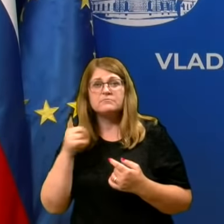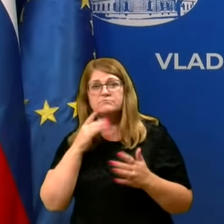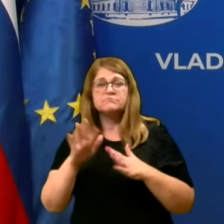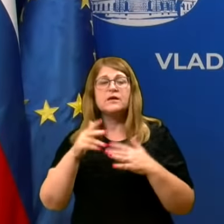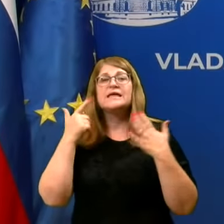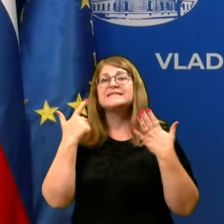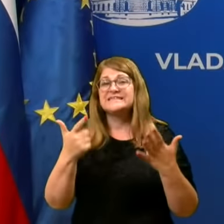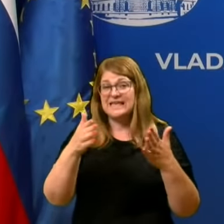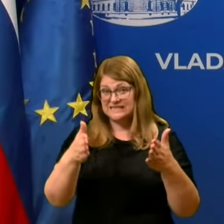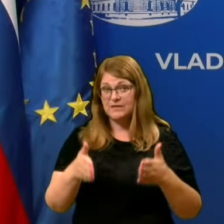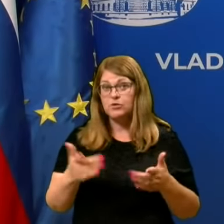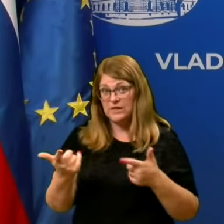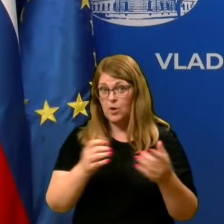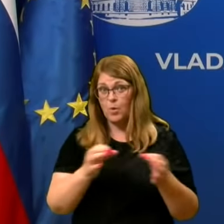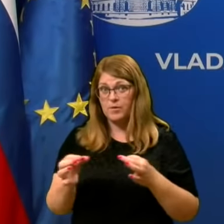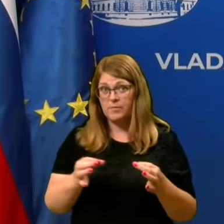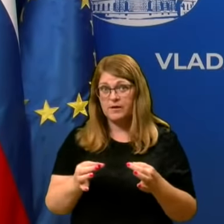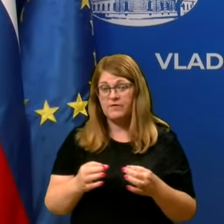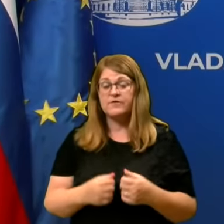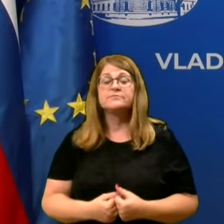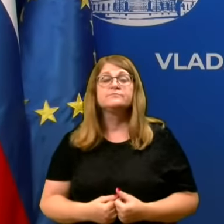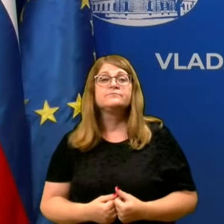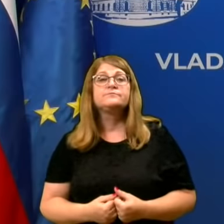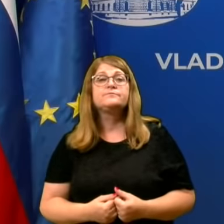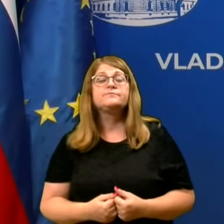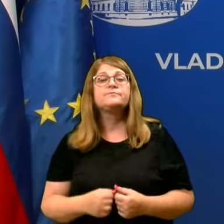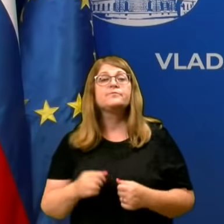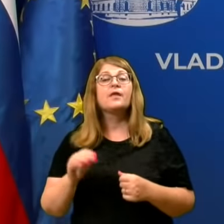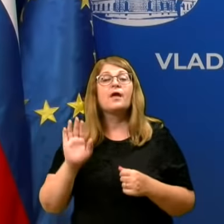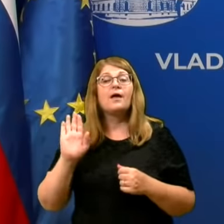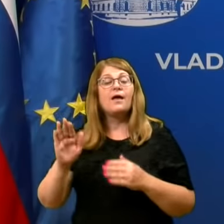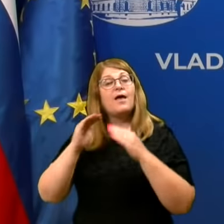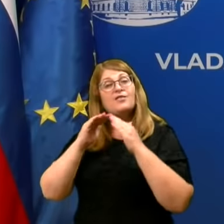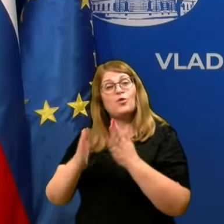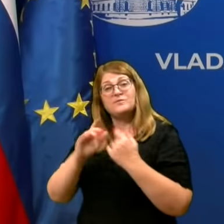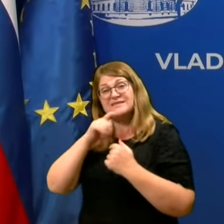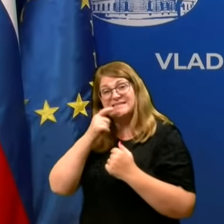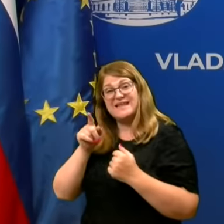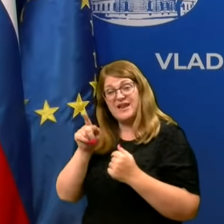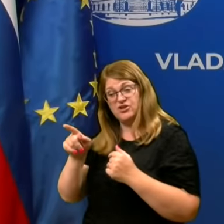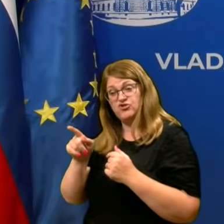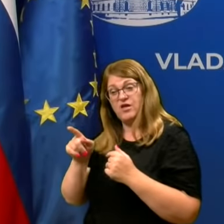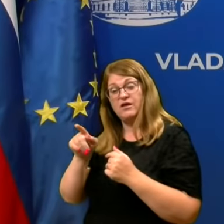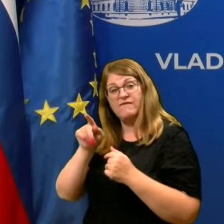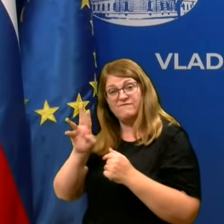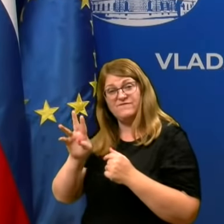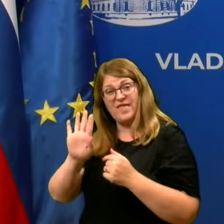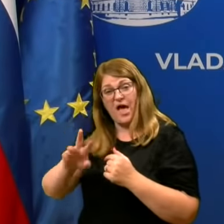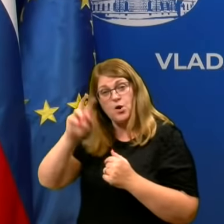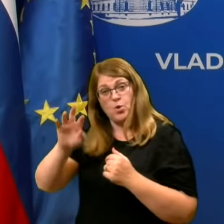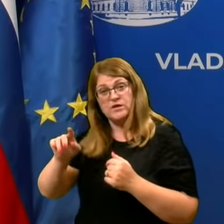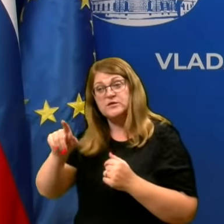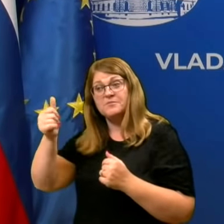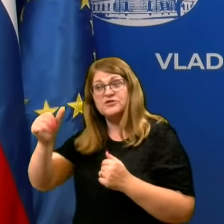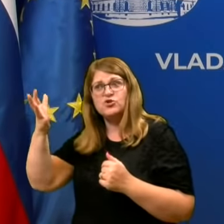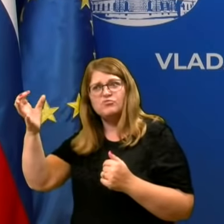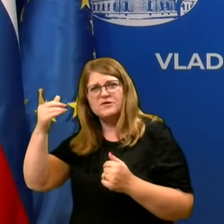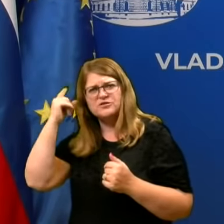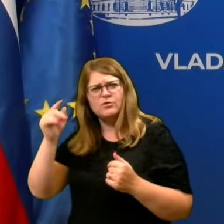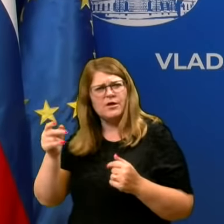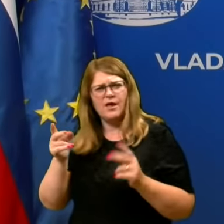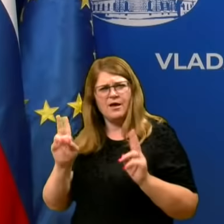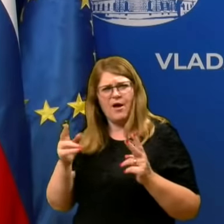70 posta. Področje DSO-jo, ki ga pokriva, imamo pa 1500 stanovalcev. Zdaj pa, če mi lahko razložite, kako